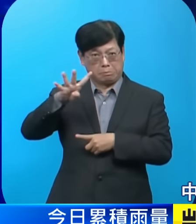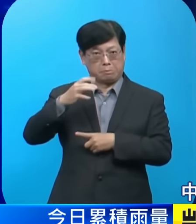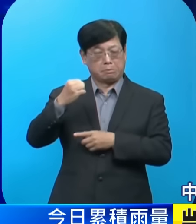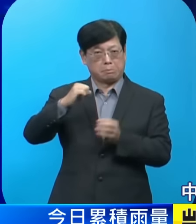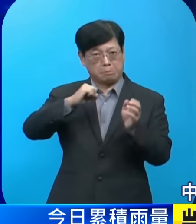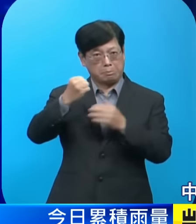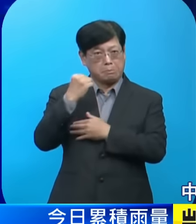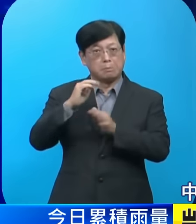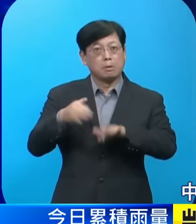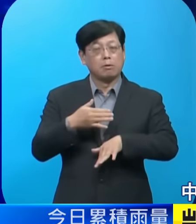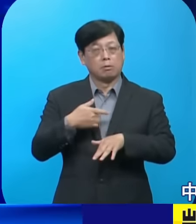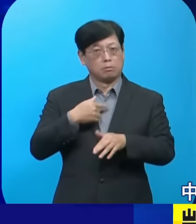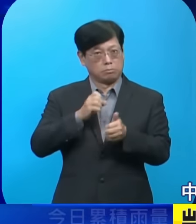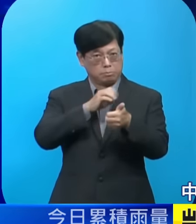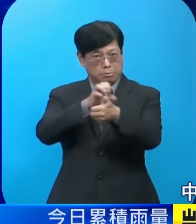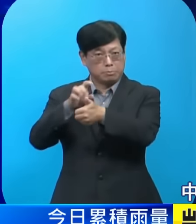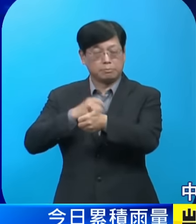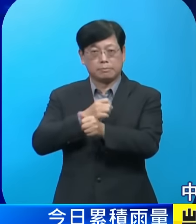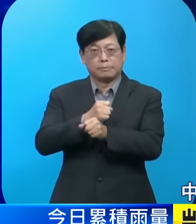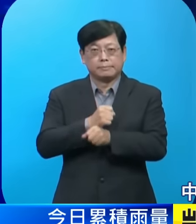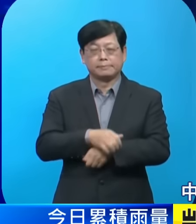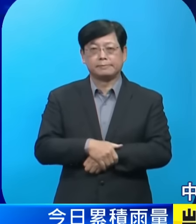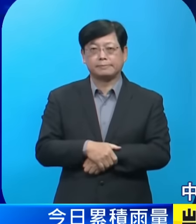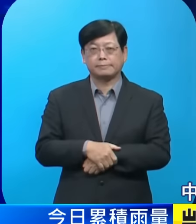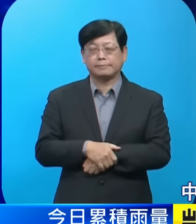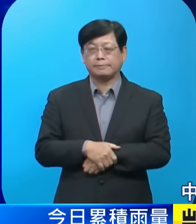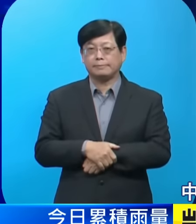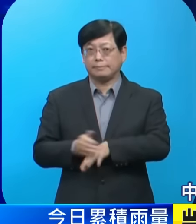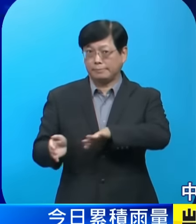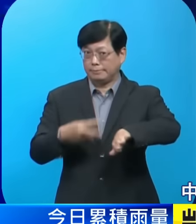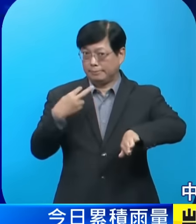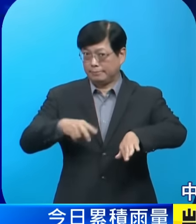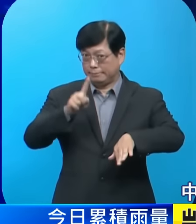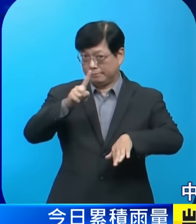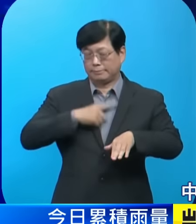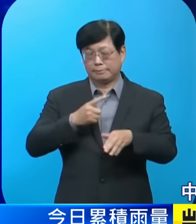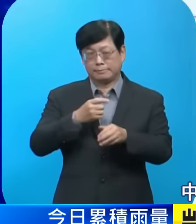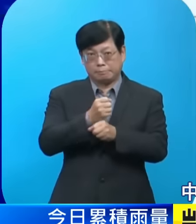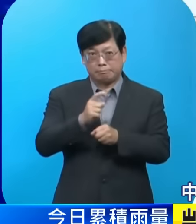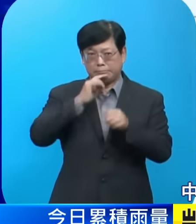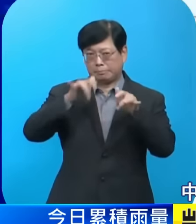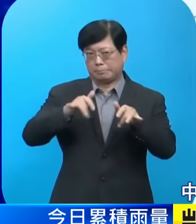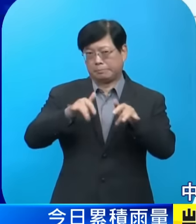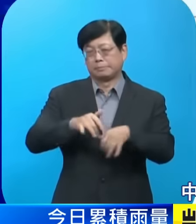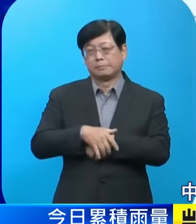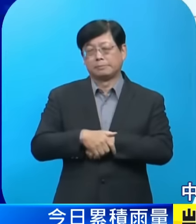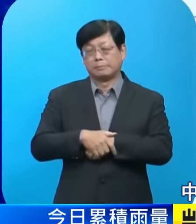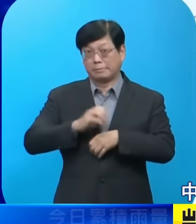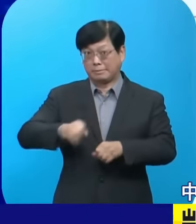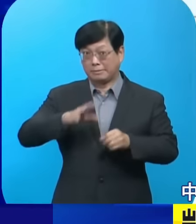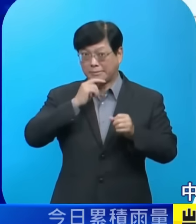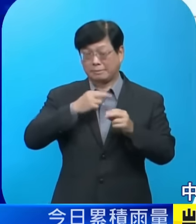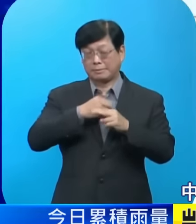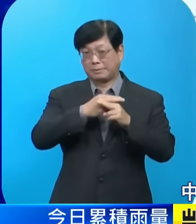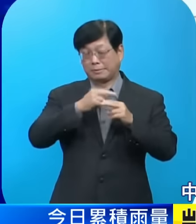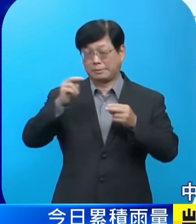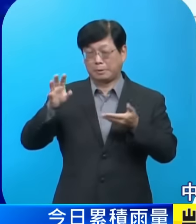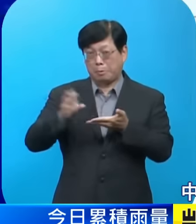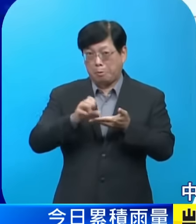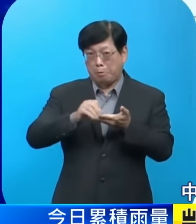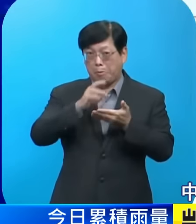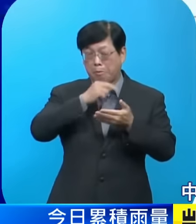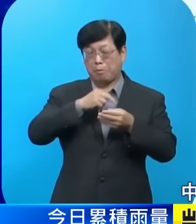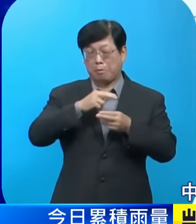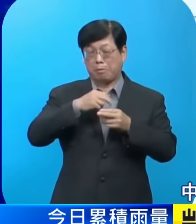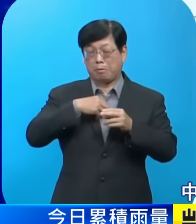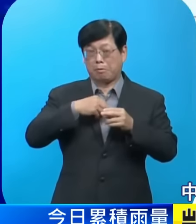的強震風出現這是要提醒大家注意的而另外一個要注意的重點是降雨了我們從雷達回波度上面可以看到